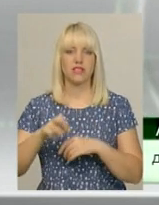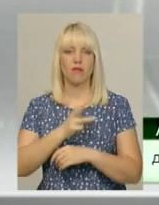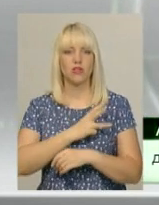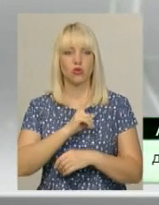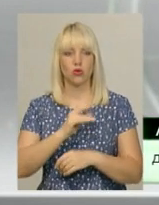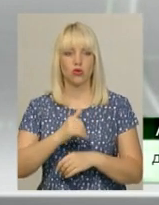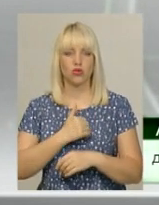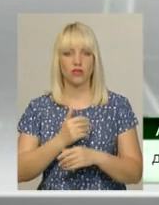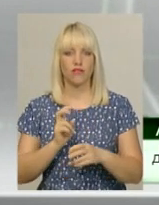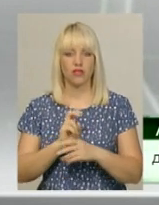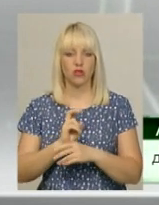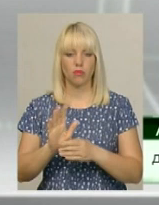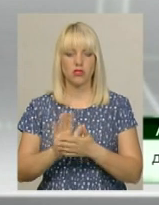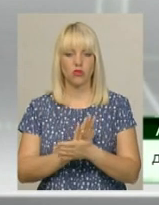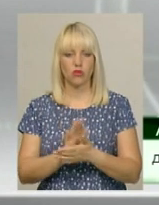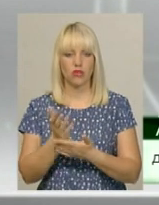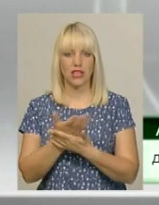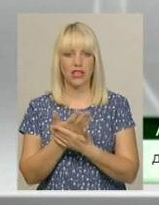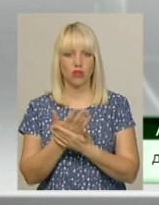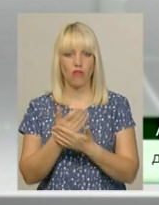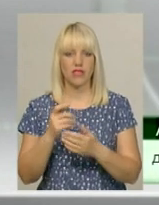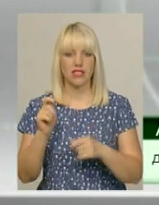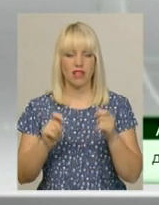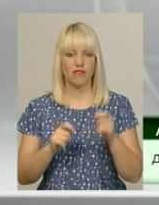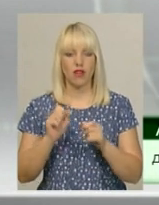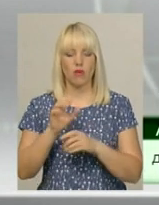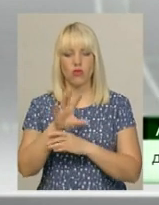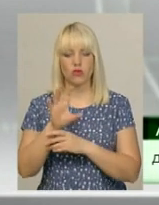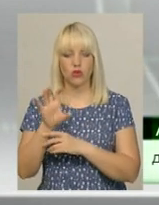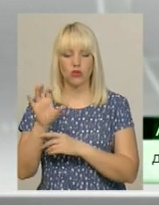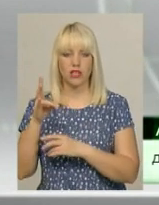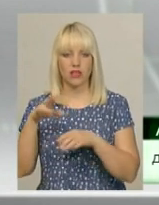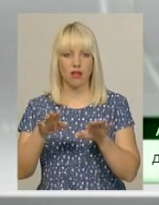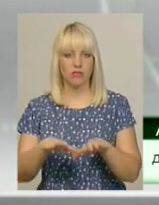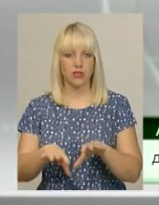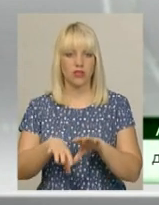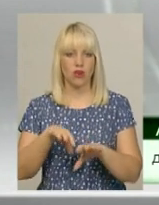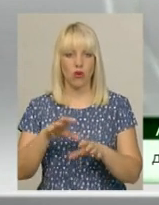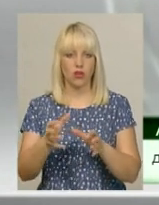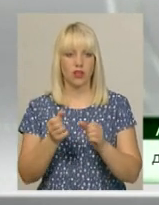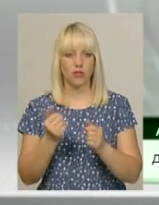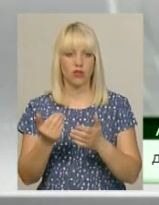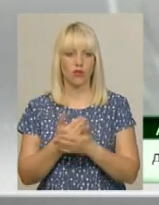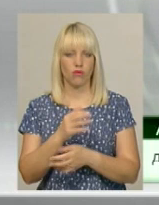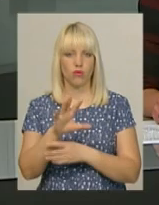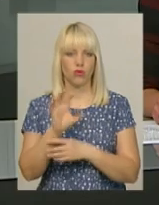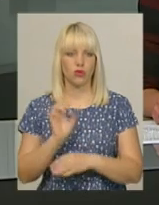будуть відвідати безкоштовно кінофестиваль, можуть з ними зустріти, зфотографуватися і навіть на місці отримати набруковану фотографію.